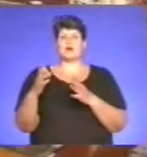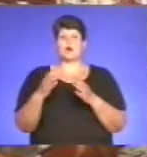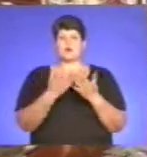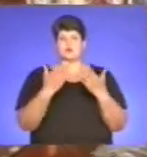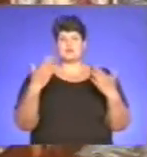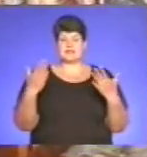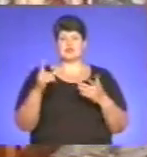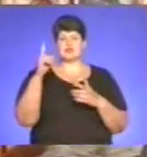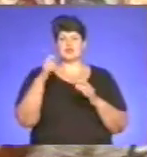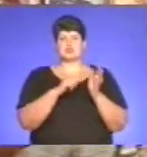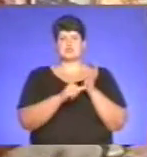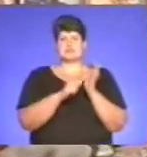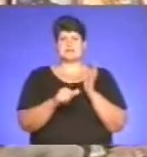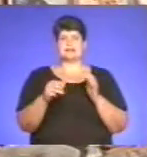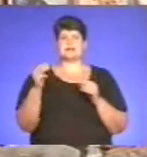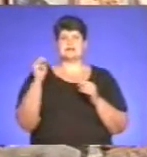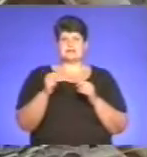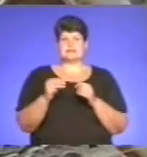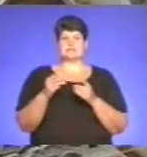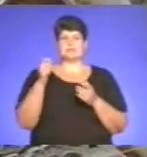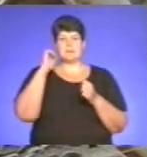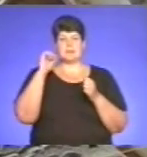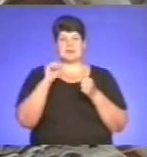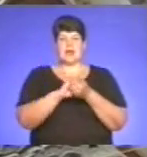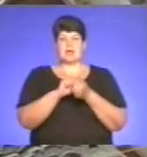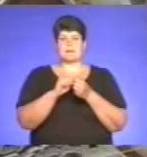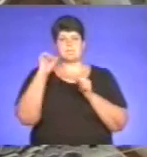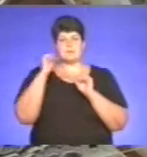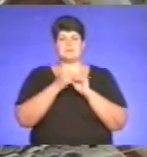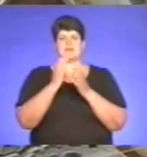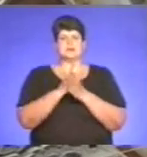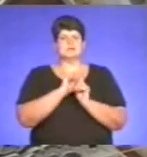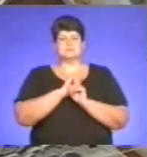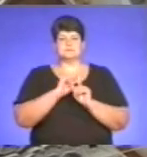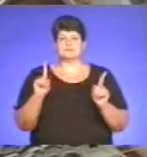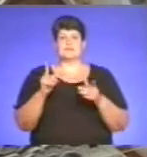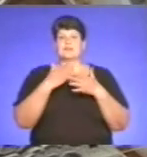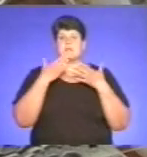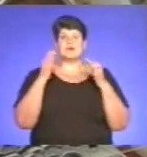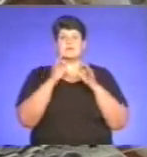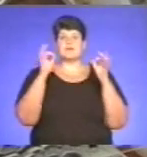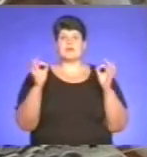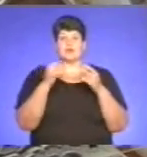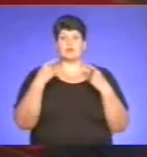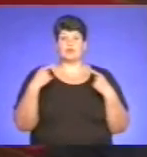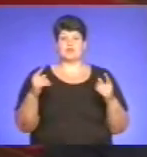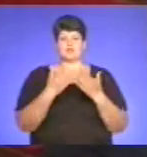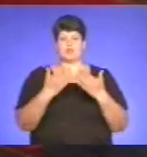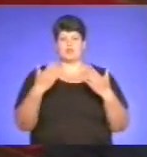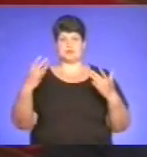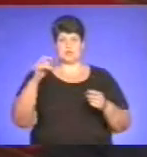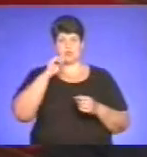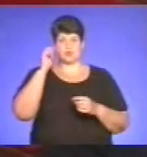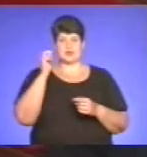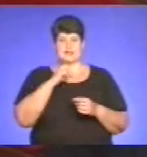166 тисяч матеріальних пам'яток. Серед них є унікальні, аналогів, яким немає у жодному іншому музеї України.